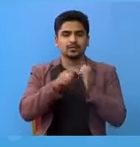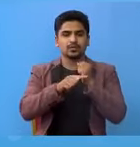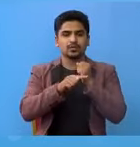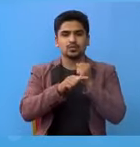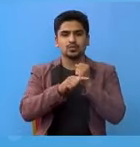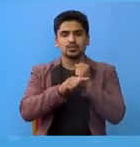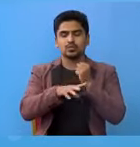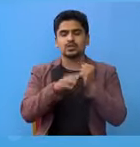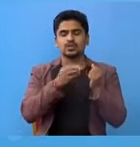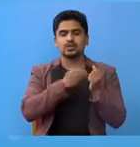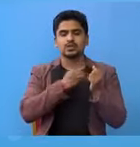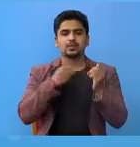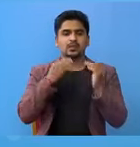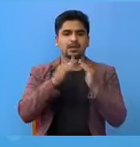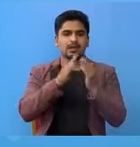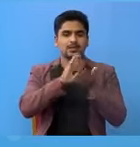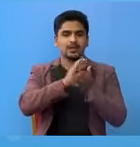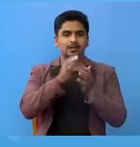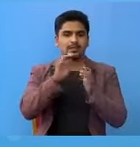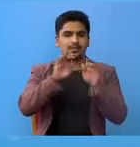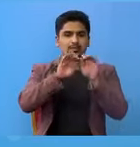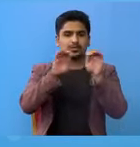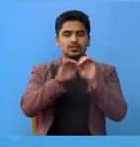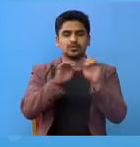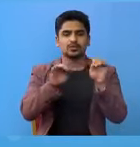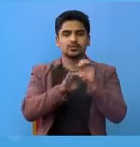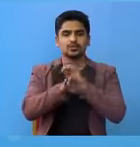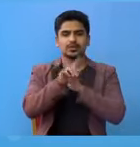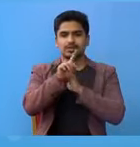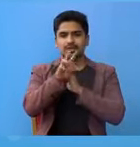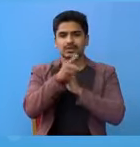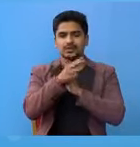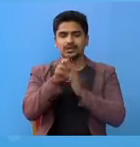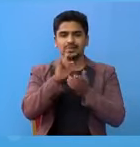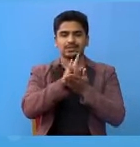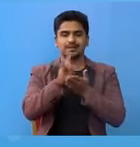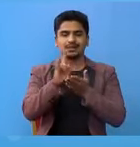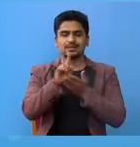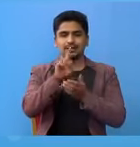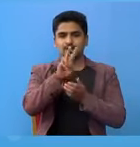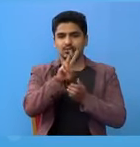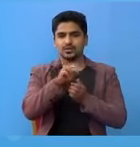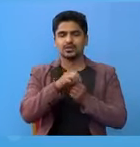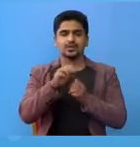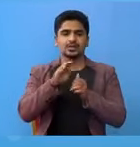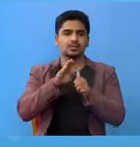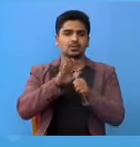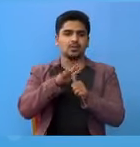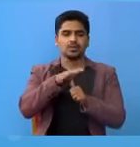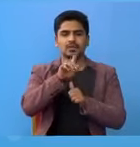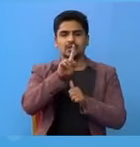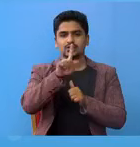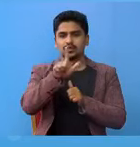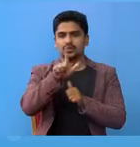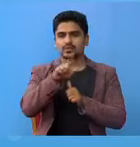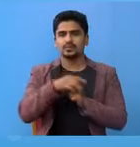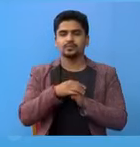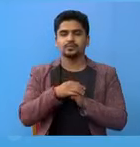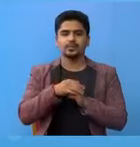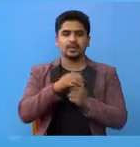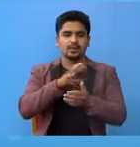अस्वताल विराटन गर मा सुन्शरी का तीर जना जापा का दुई जना र मोरं का सत्र जना